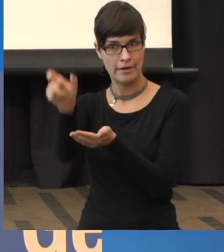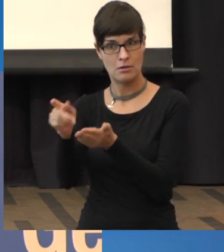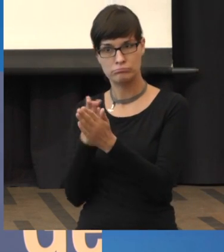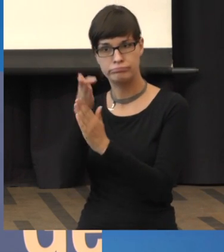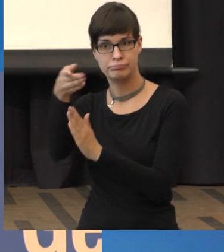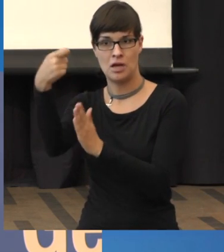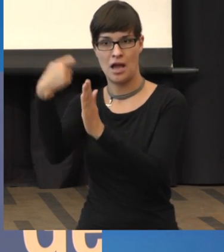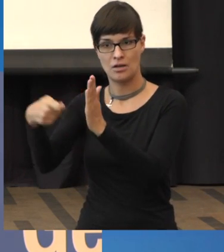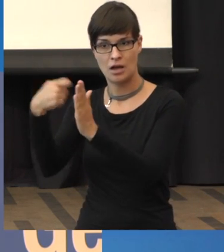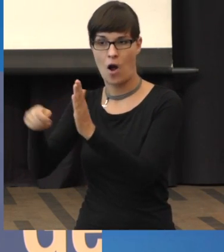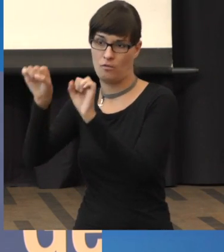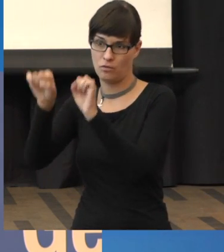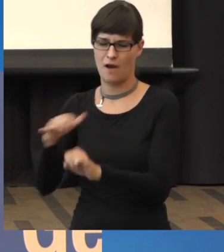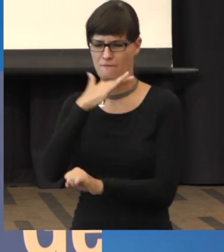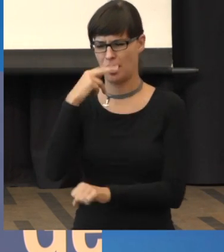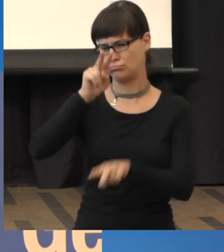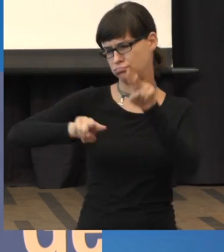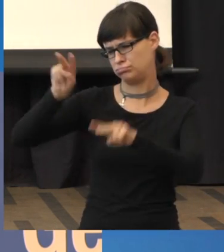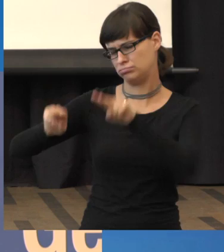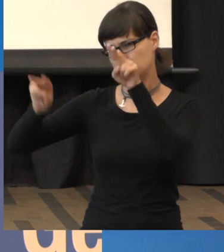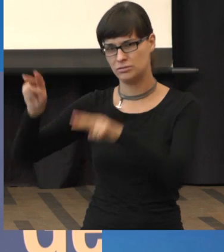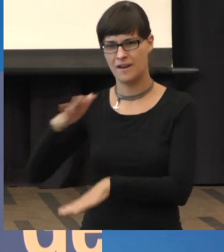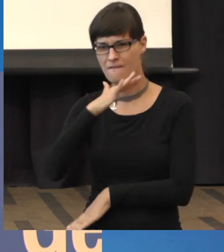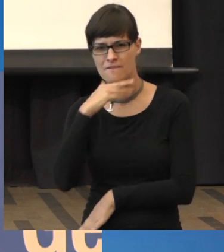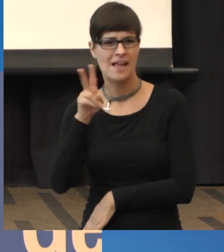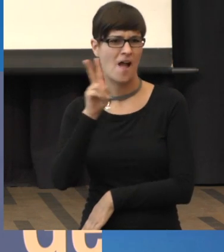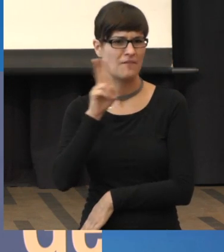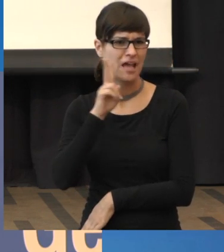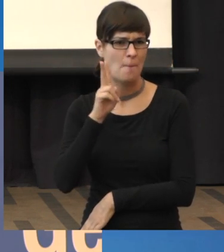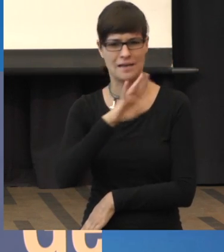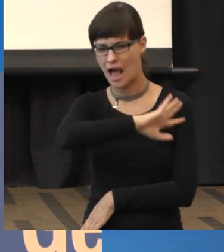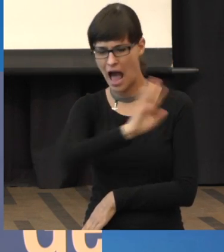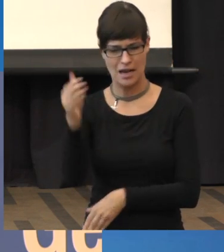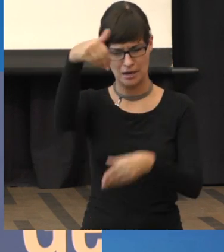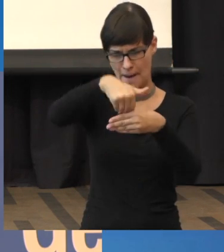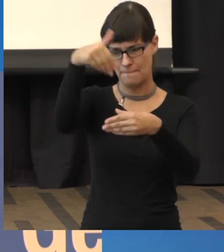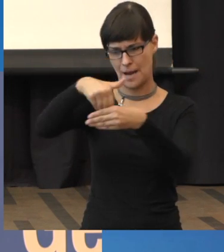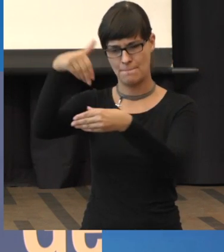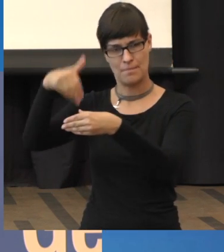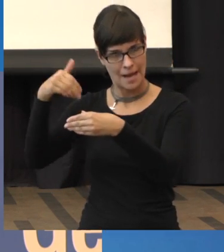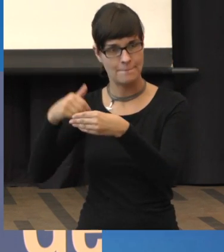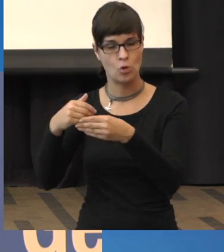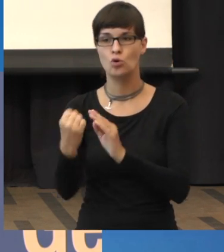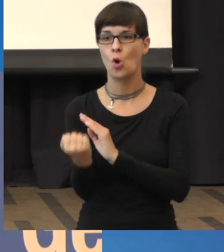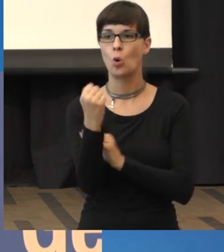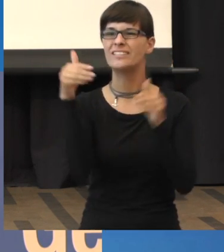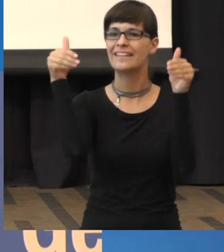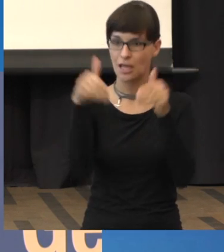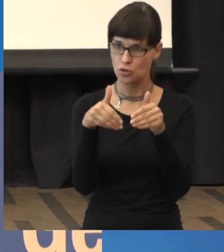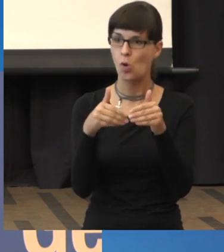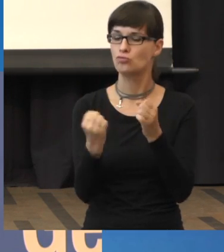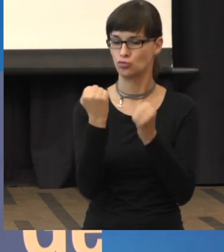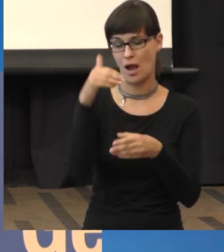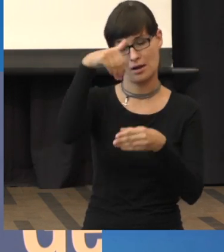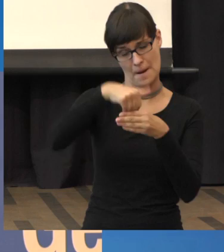Menge von der Pharmaindustrie, wo diese gesamten Vitamine alle in richtiger Konzentration drin